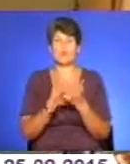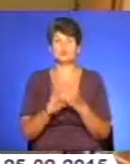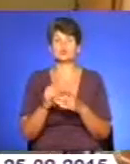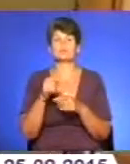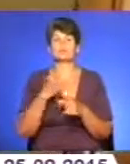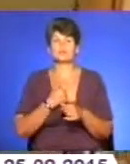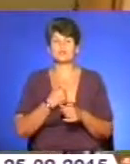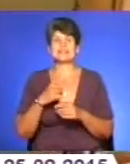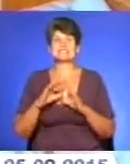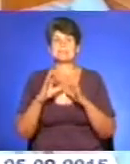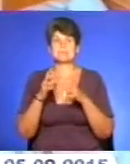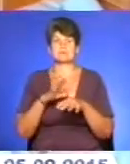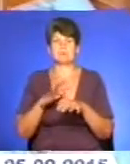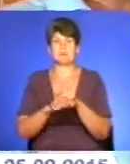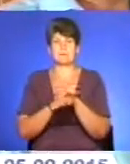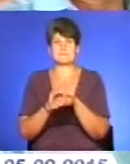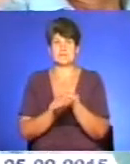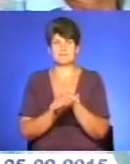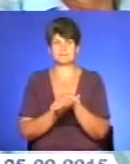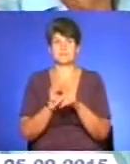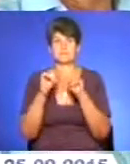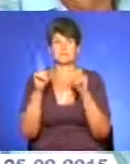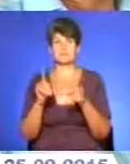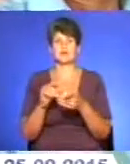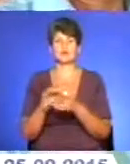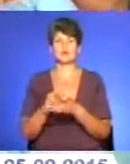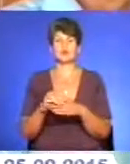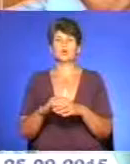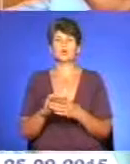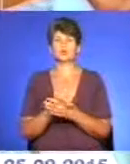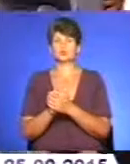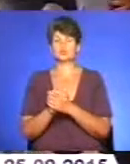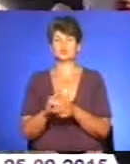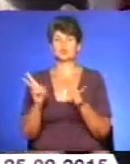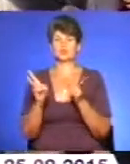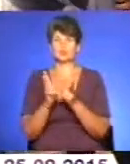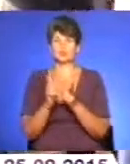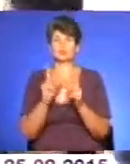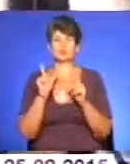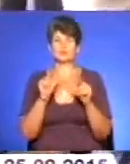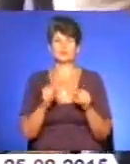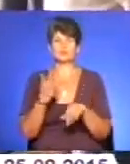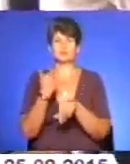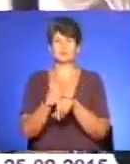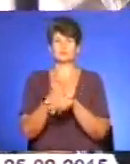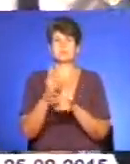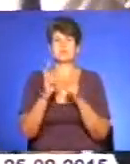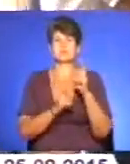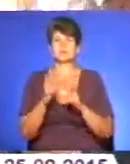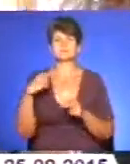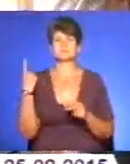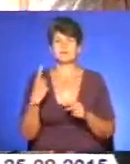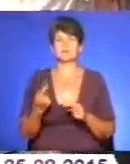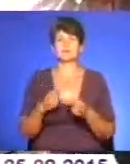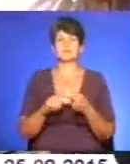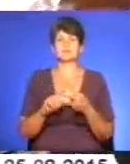нас мір становився добре. У рамках дружньої зустрічі грузинські гості відвідують провідні підприємства краю з метою